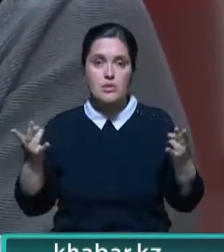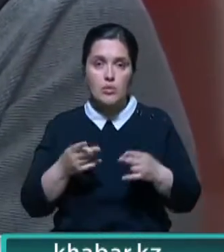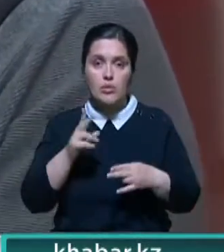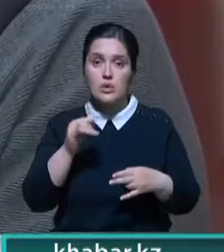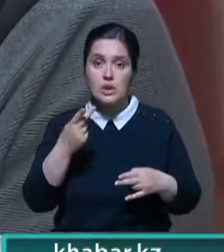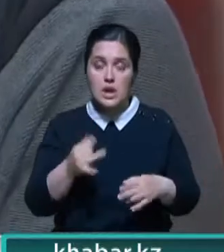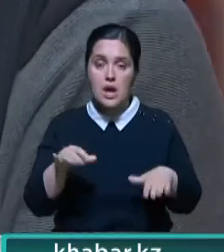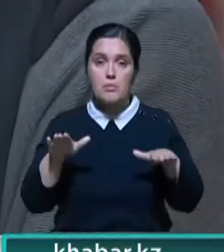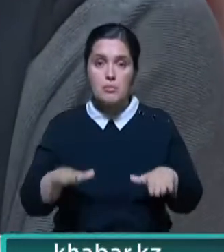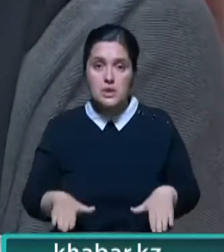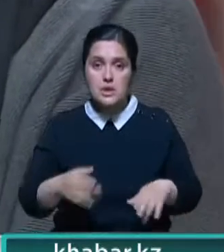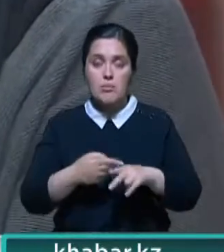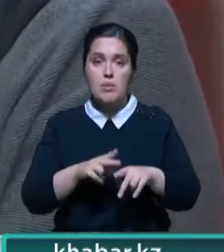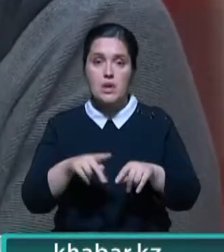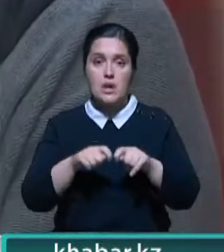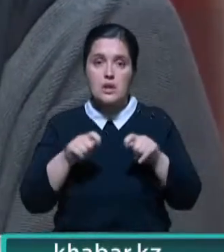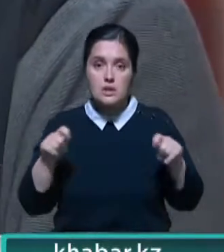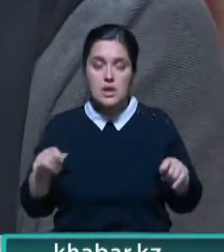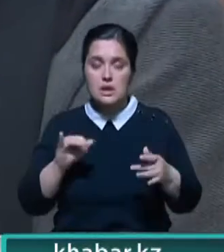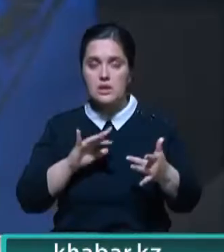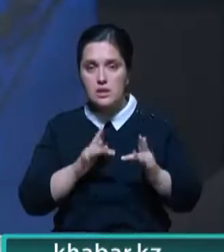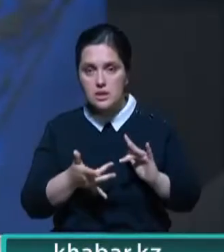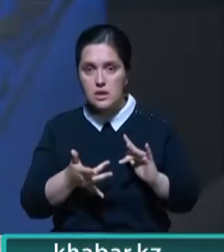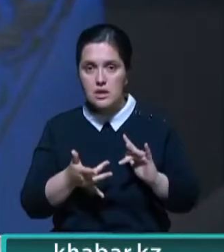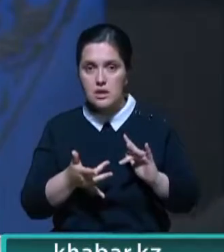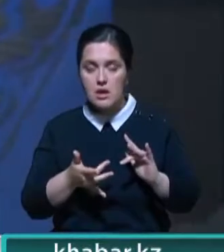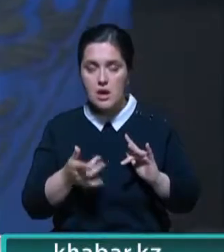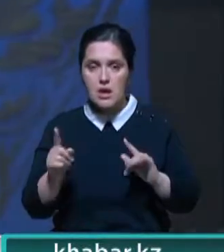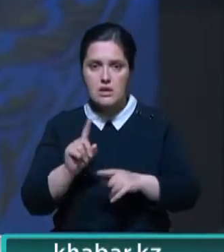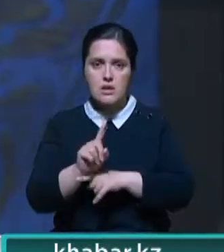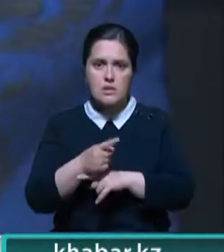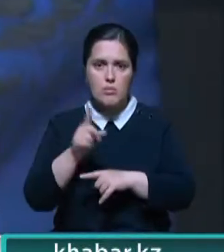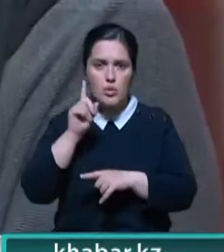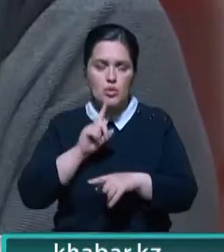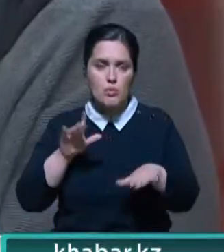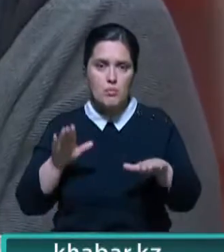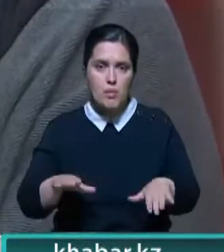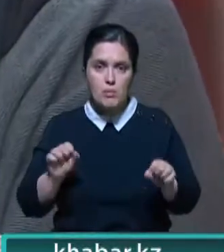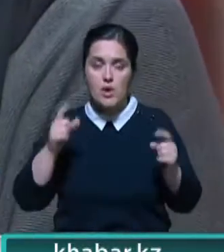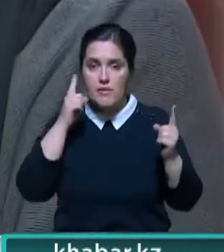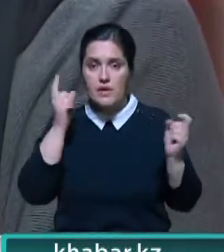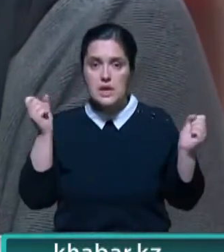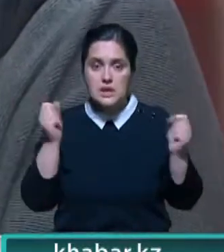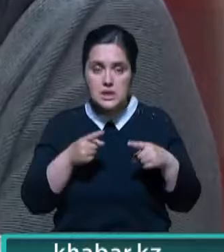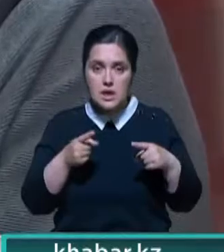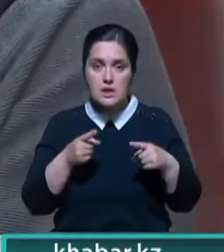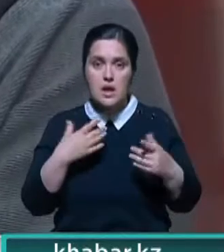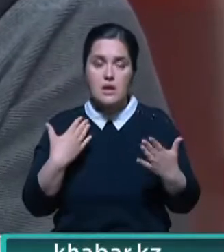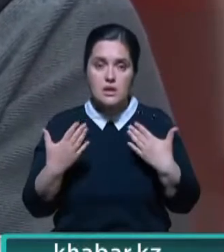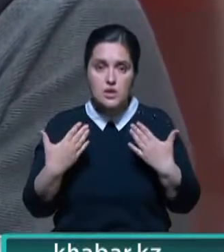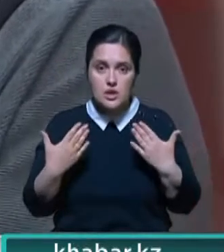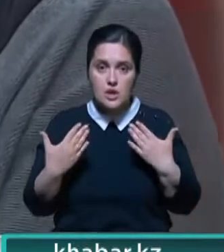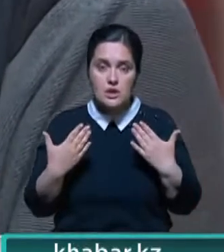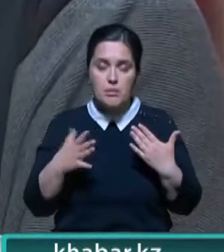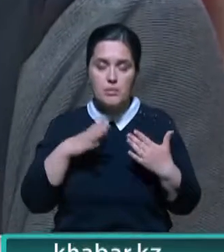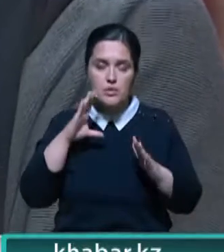и общественная площадка создана, и интернет-площадки видят. Вот это самое удобное поле, где можно выяснять отношения, во всяком случае,